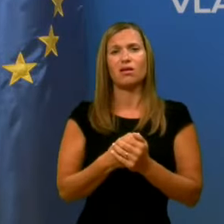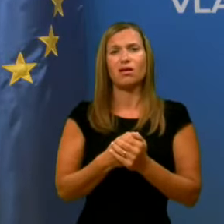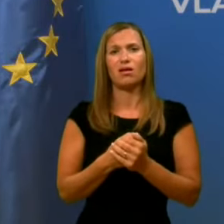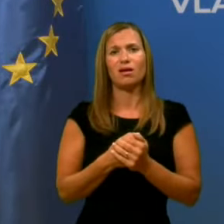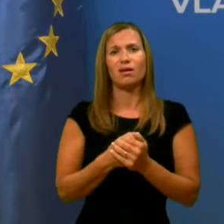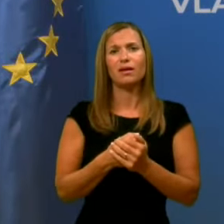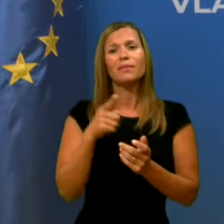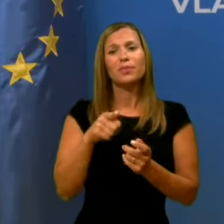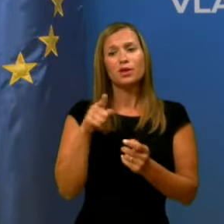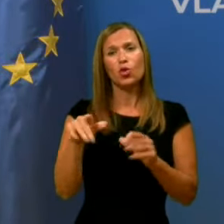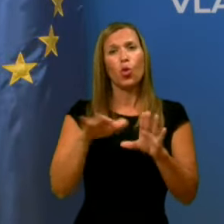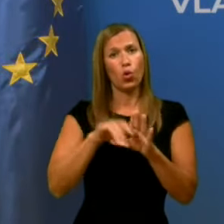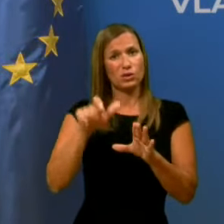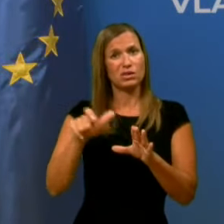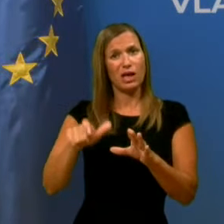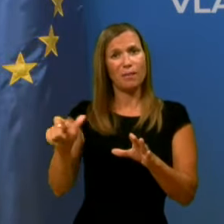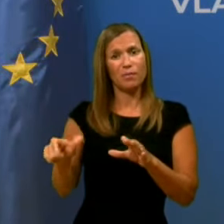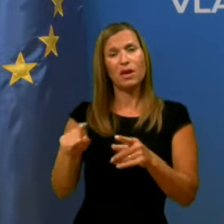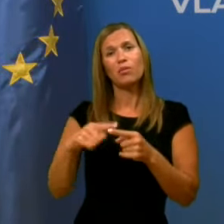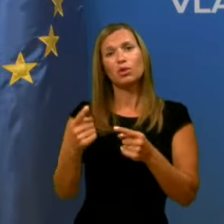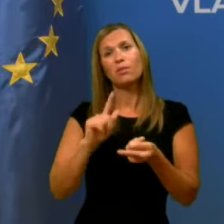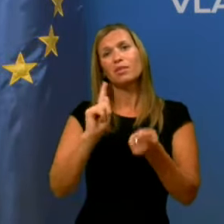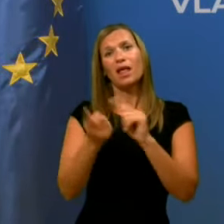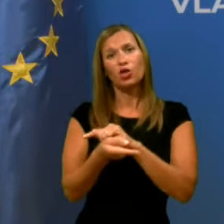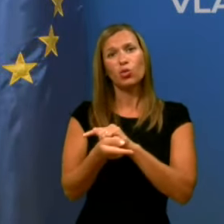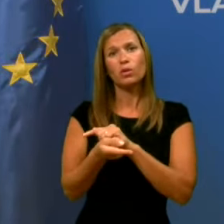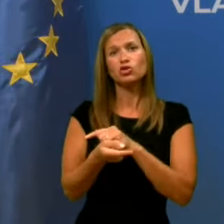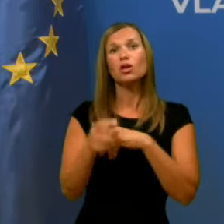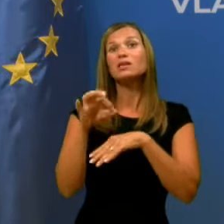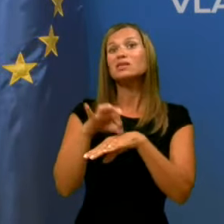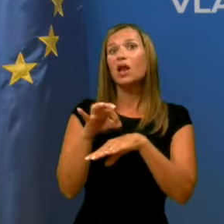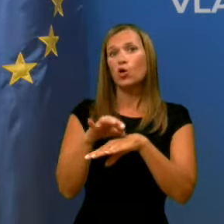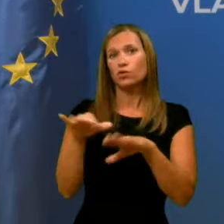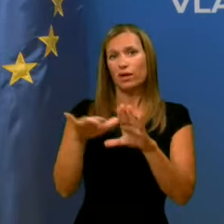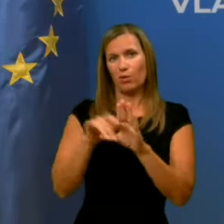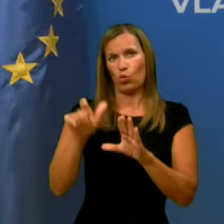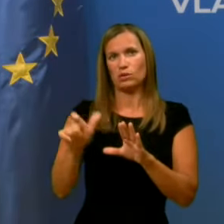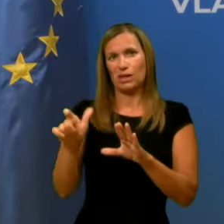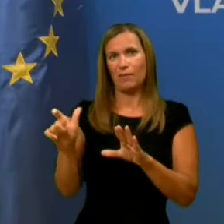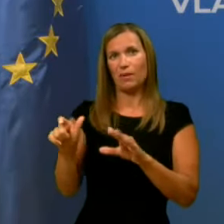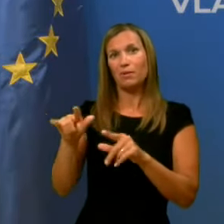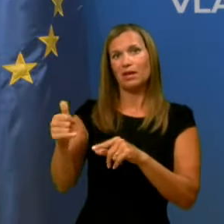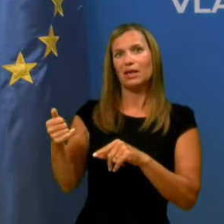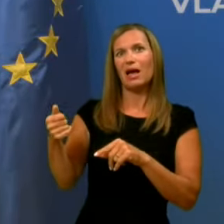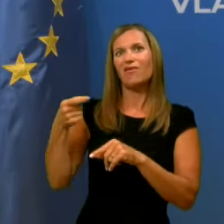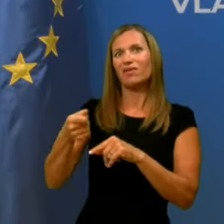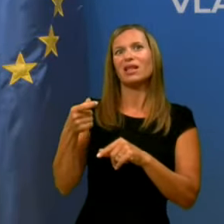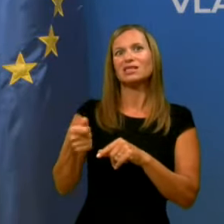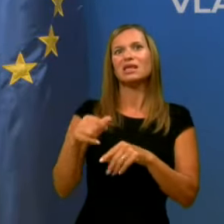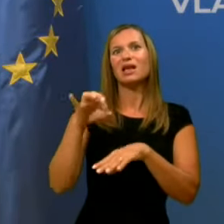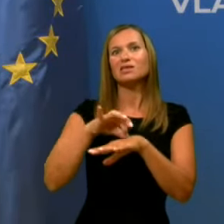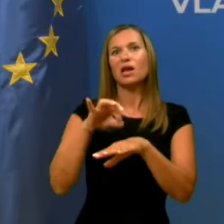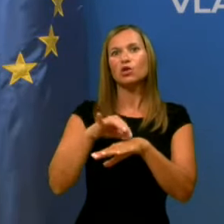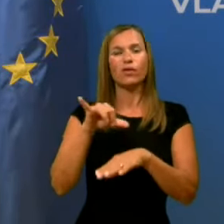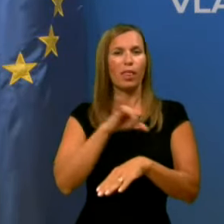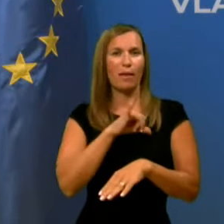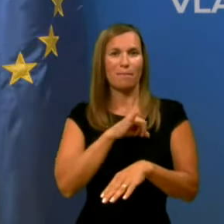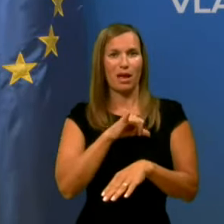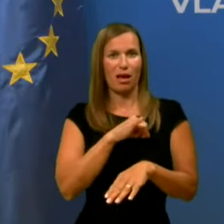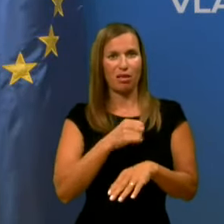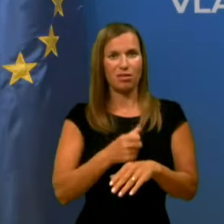to osebje na nek način nadomeščajo za zdravstvenim osebjem, ki pa ga financira zdravstvena blagajna in